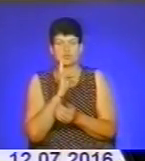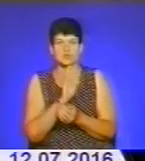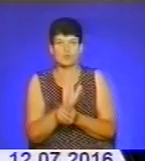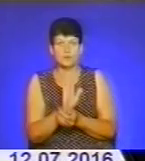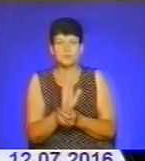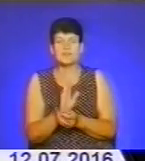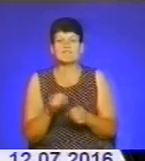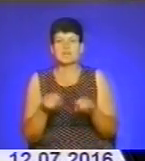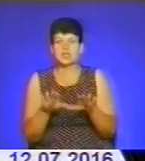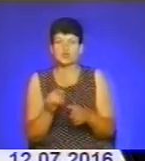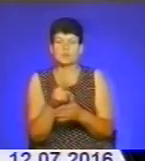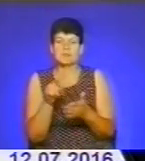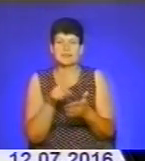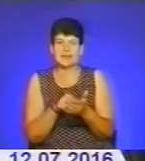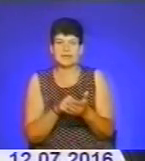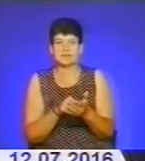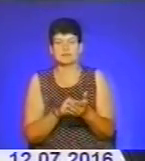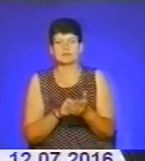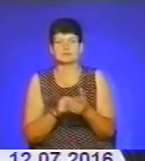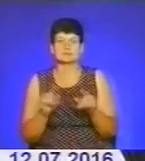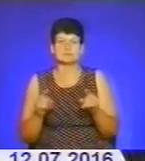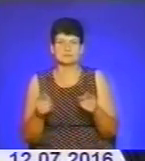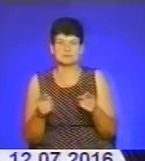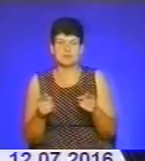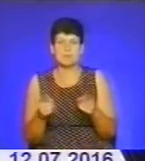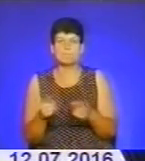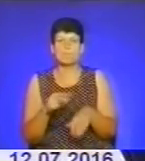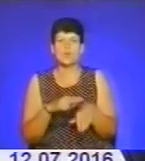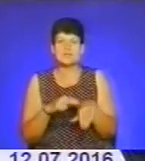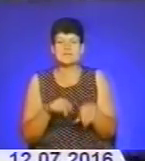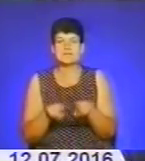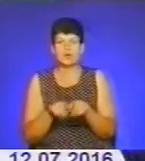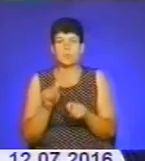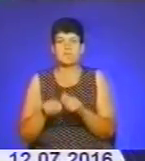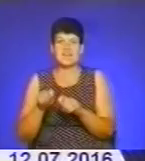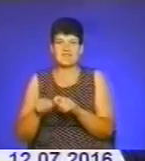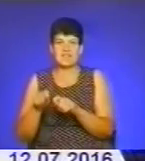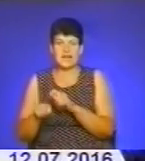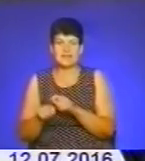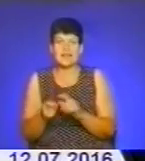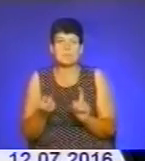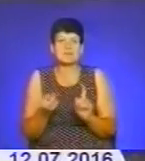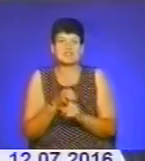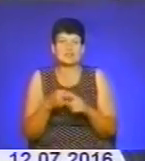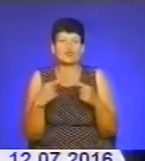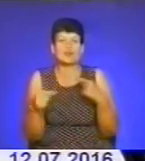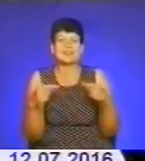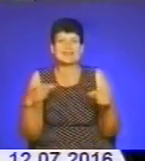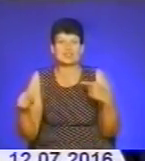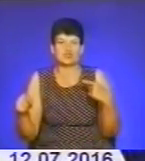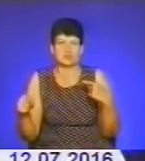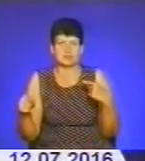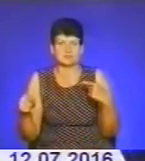Вирішується питання про обраняєму міри запобіжного заходу. Поліцейські також перевіряють затриманого на причетність до інших протиправних